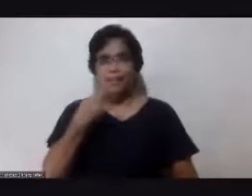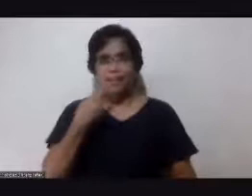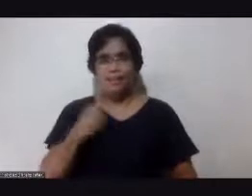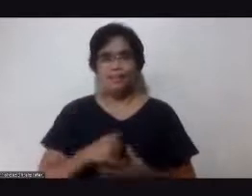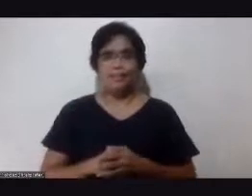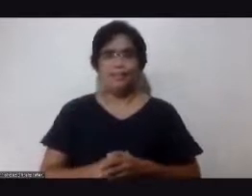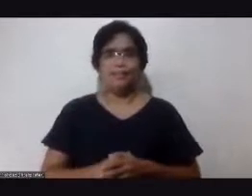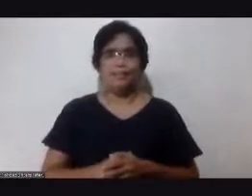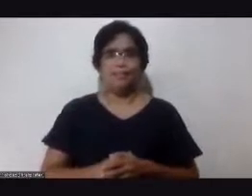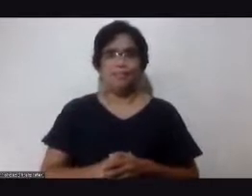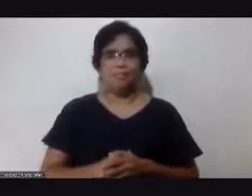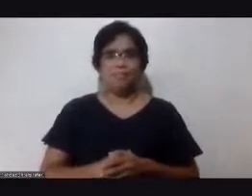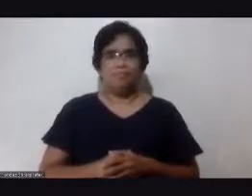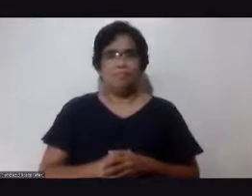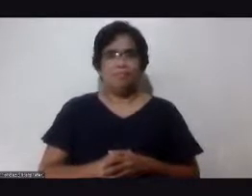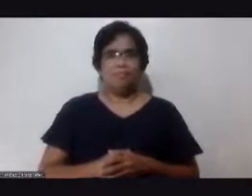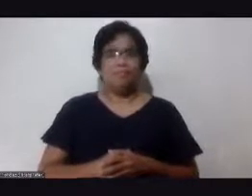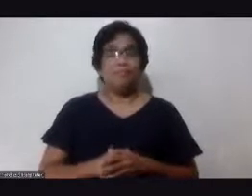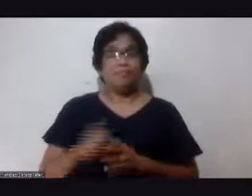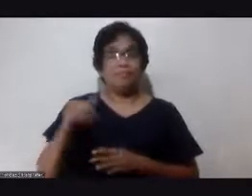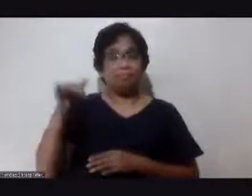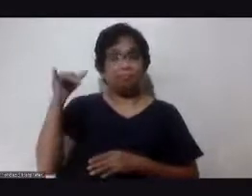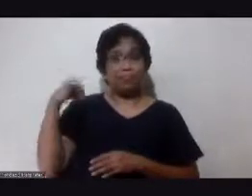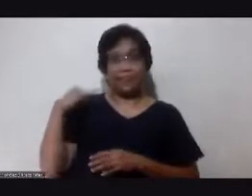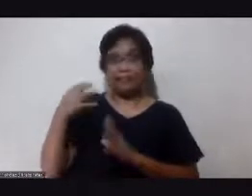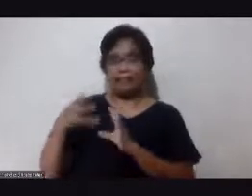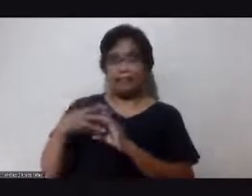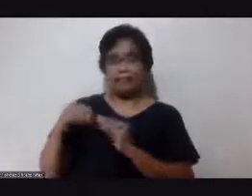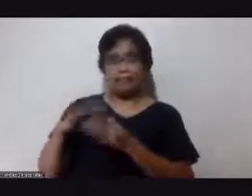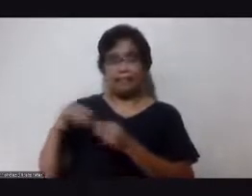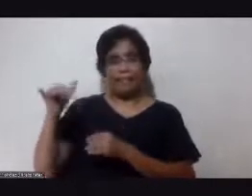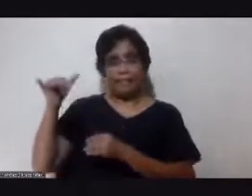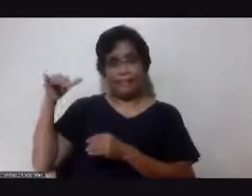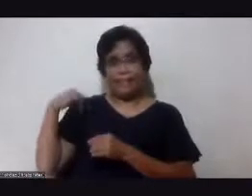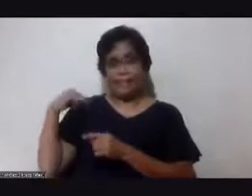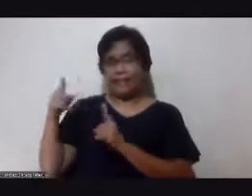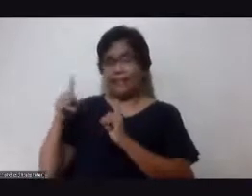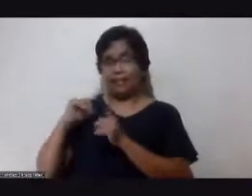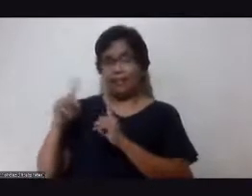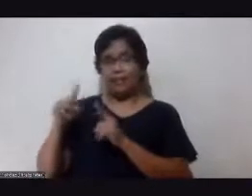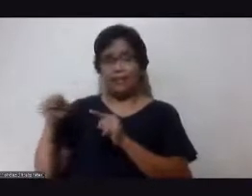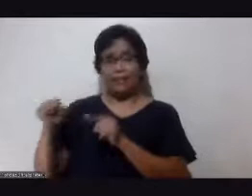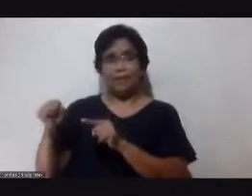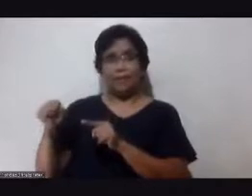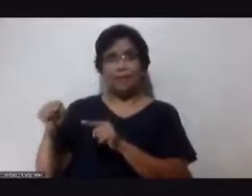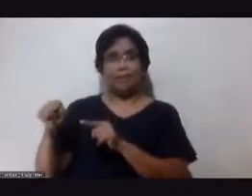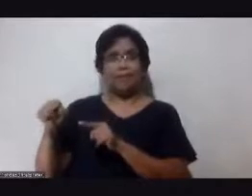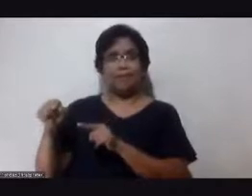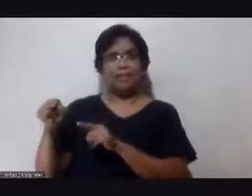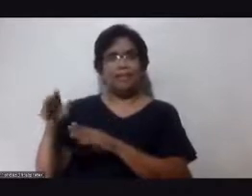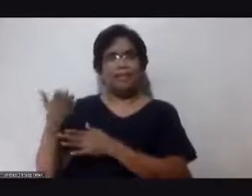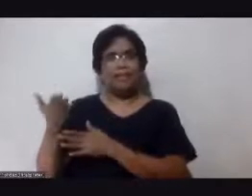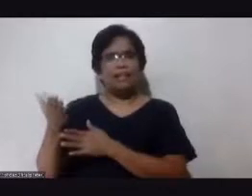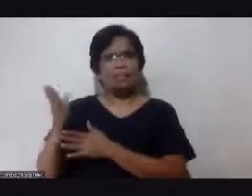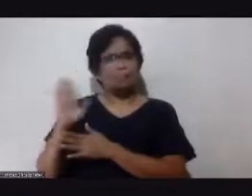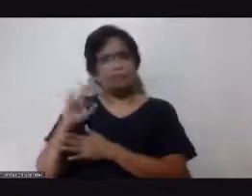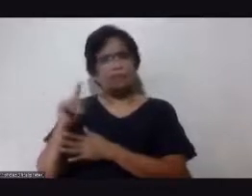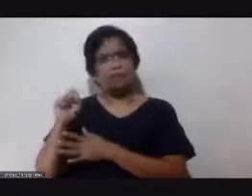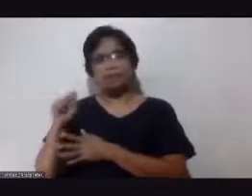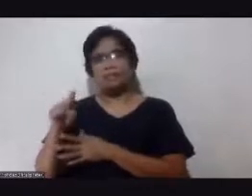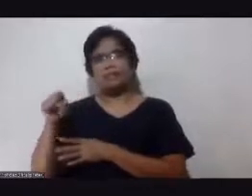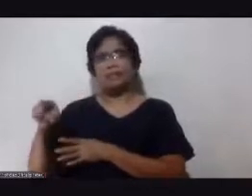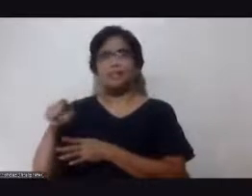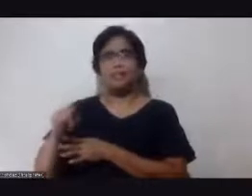siguro kahapon may kausap po ka kahapon yung kapatid niya may psoriasis brother okay